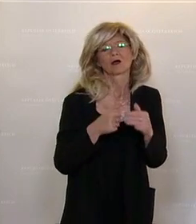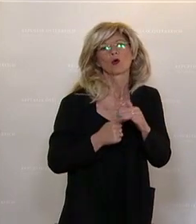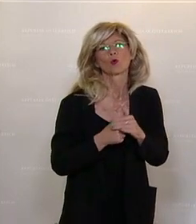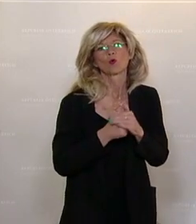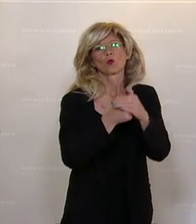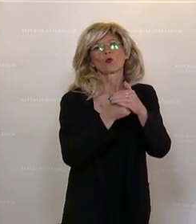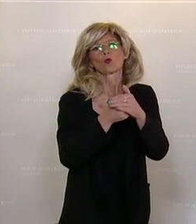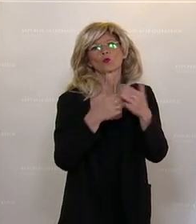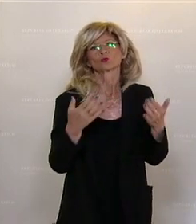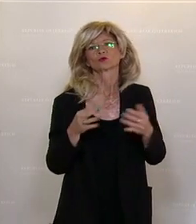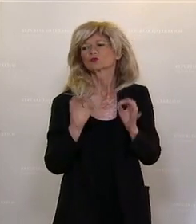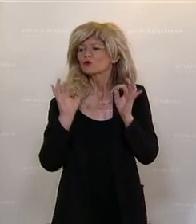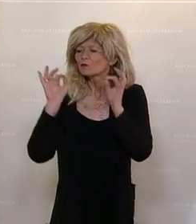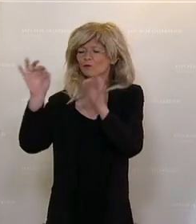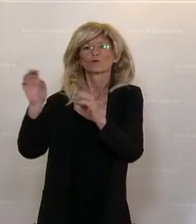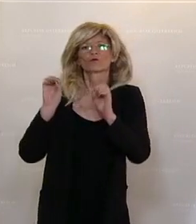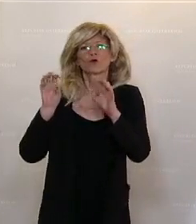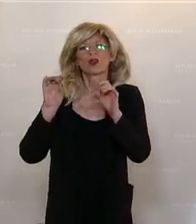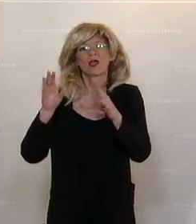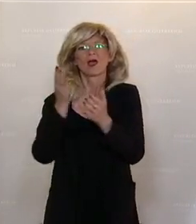Verbesserung im Bereich des Lehrerdienstrechtes.